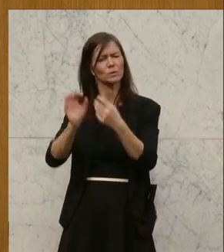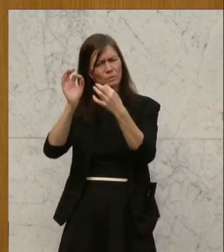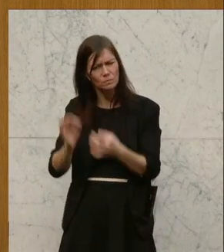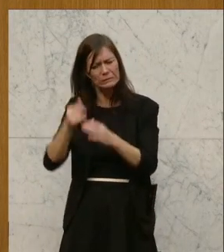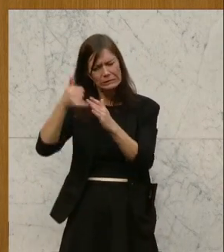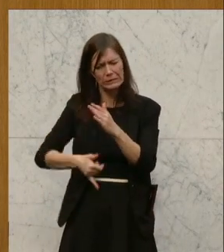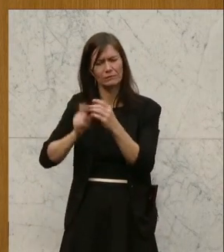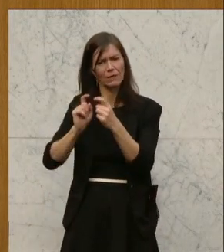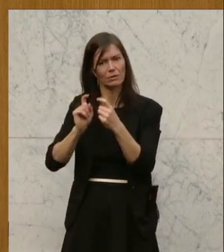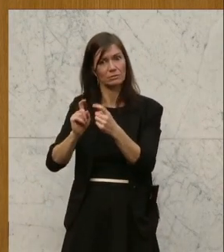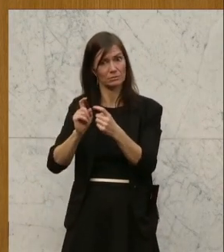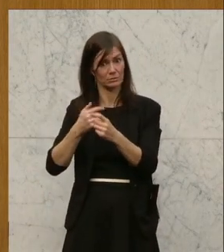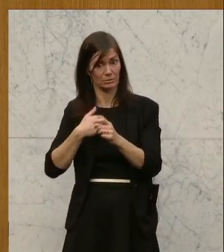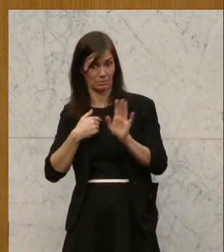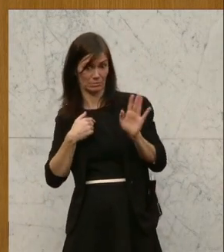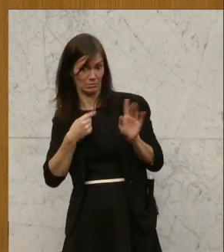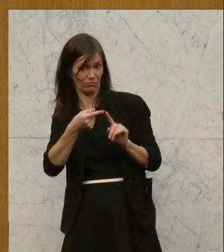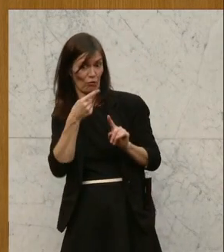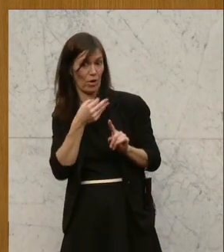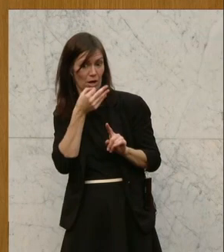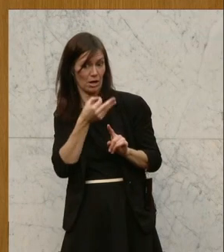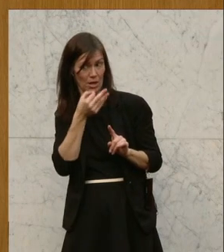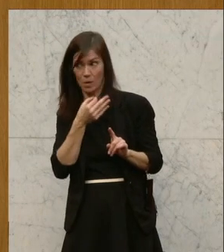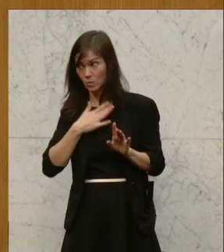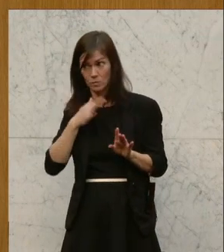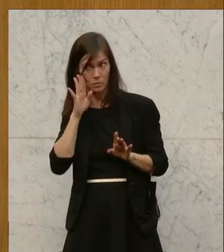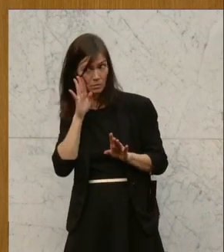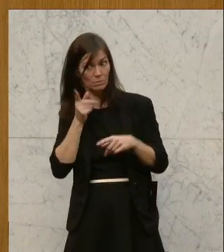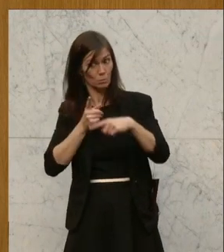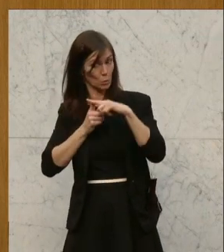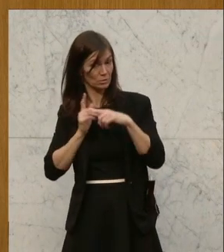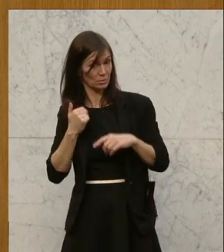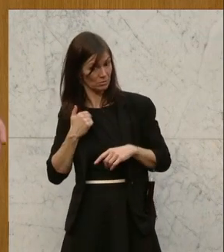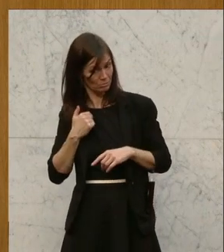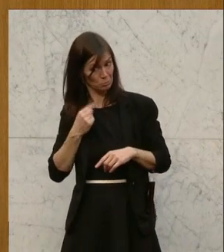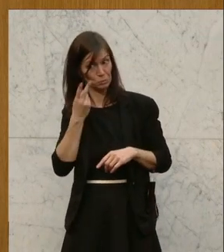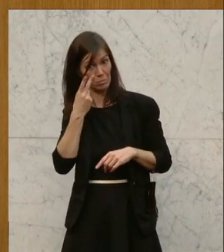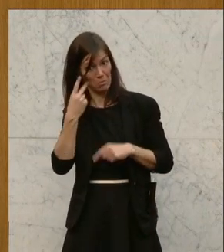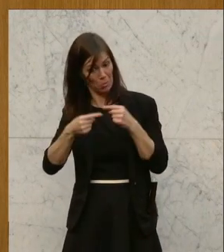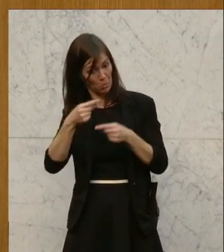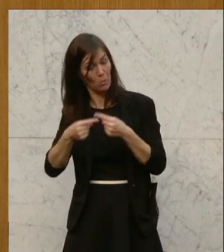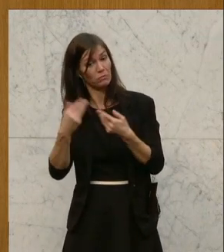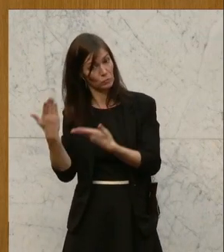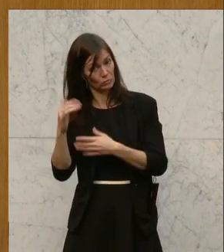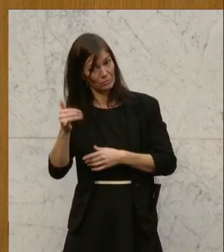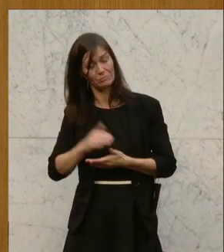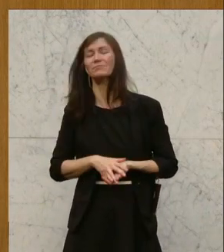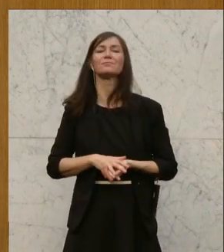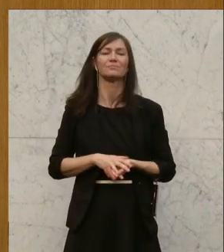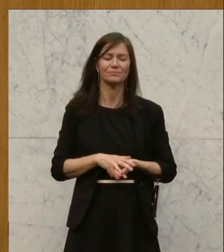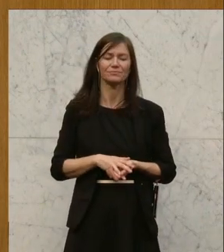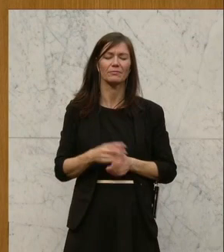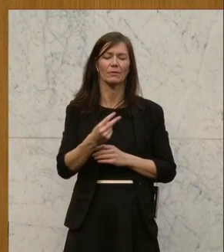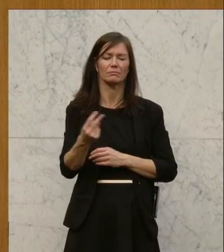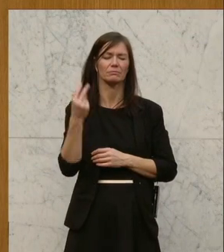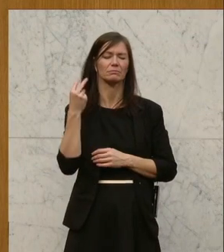Ankündigung gehört, ich nehme sie gerne auch so positiv auf und wir werden sehen, ob das so stattfindet. Aber ich muss sagen, wenn man es überprüft mit dem, was in